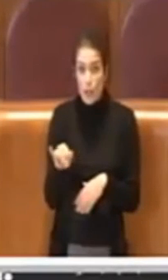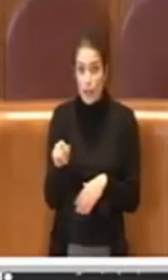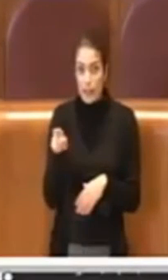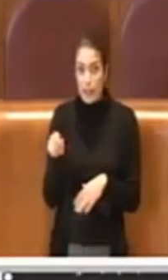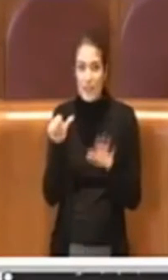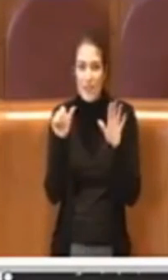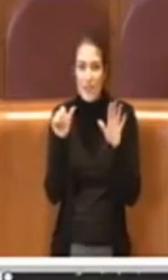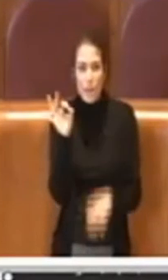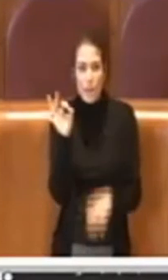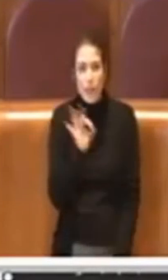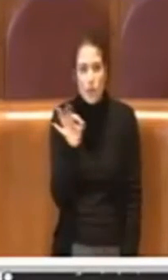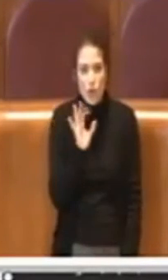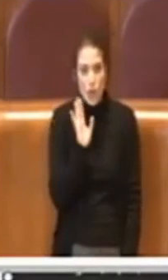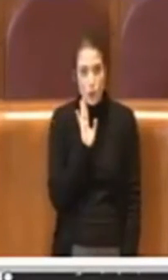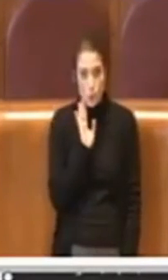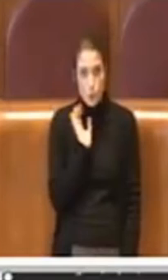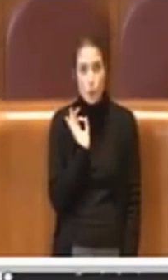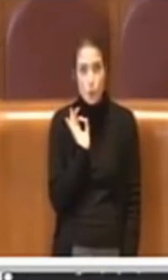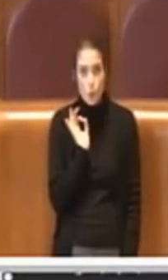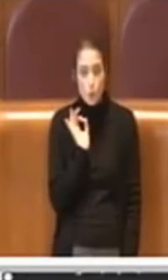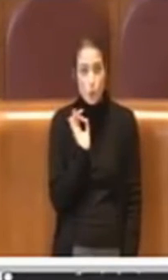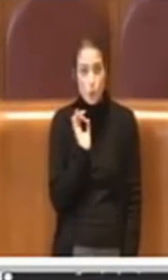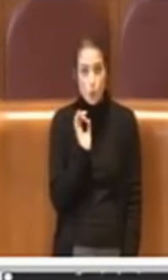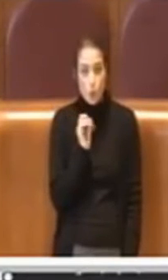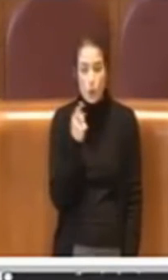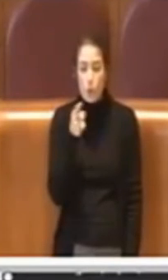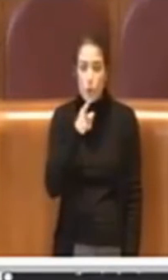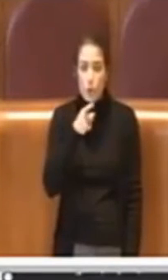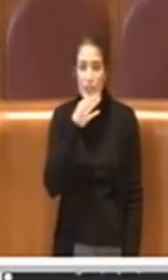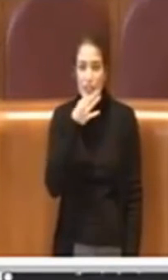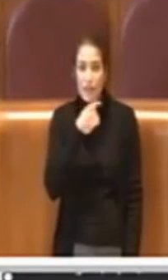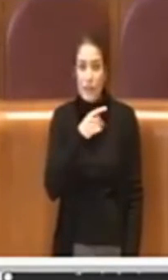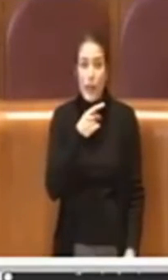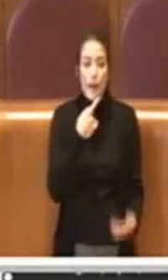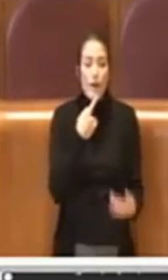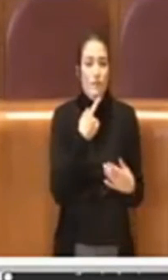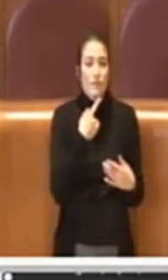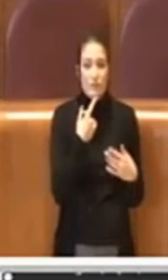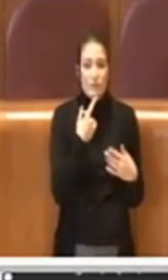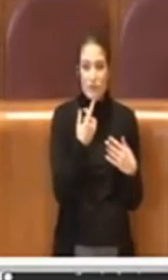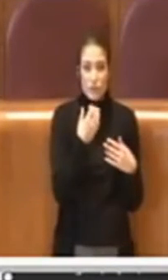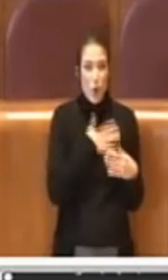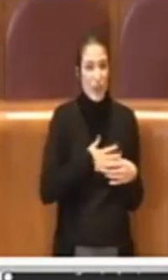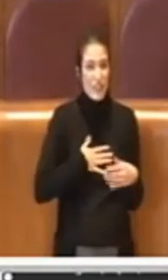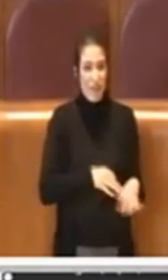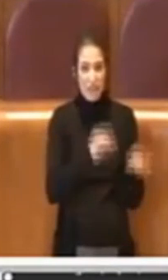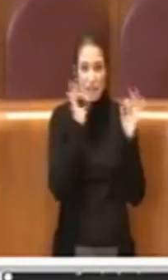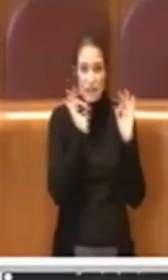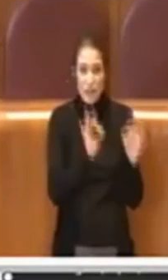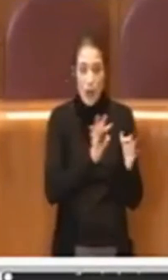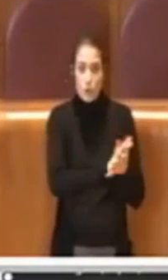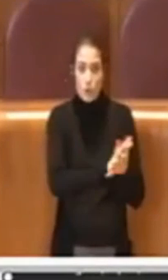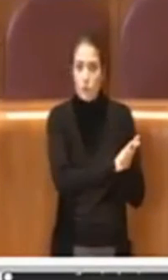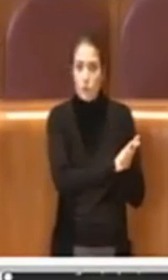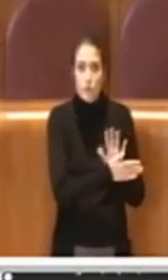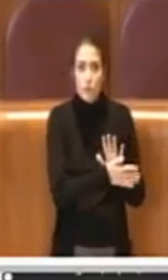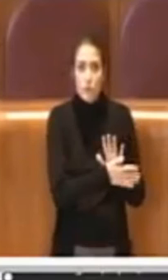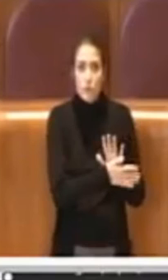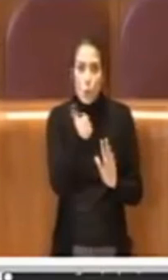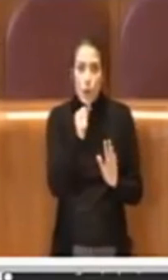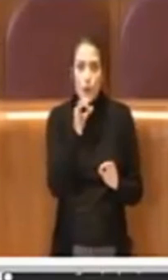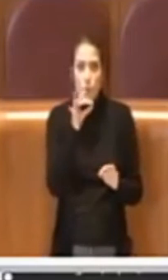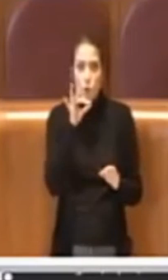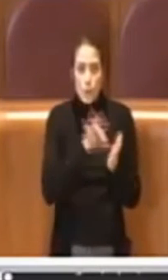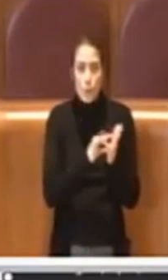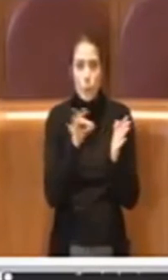al 6%, noi abbiamo avuto un abbattimento dei per niente soddisfatti di 11 punti, poi abbiamo i